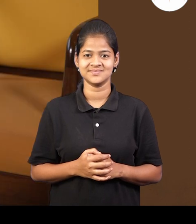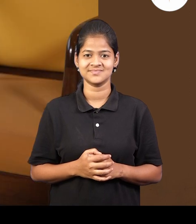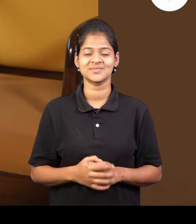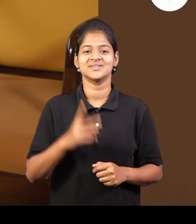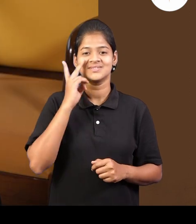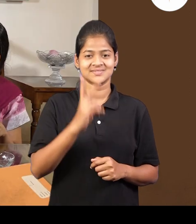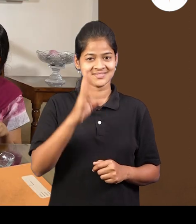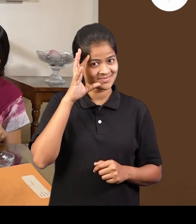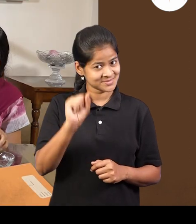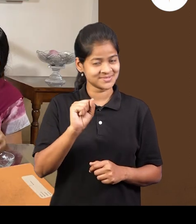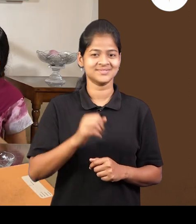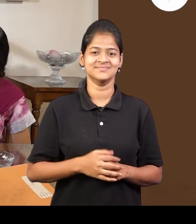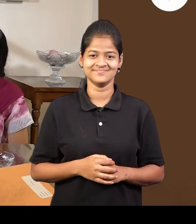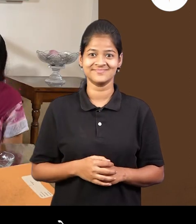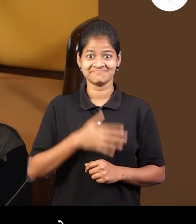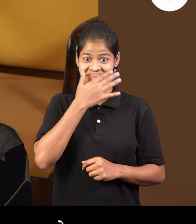ये,